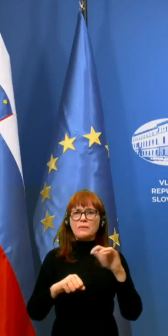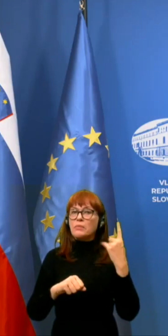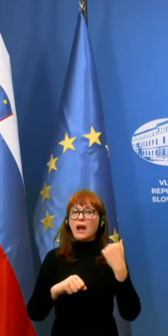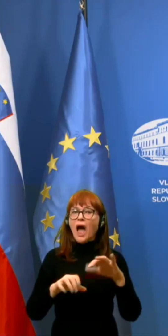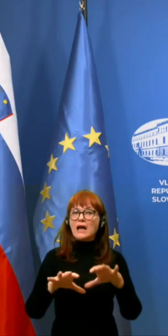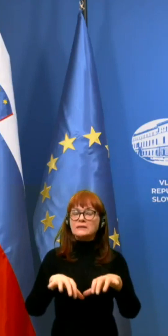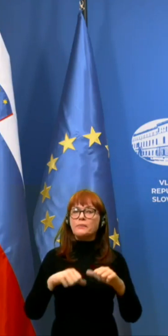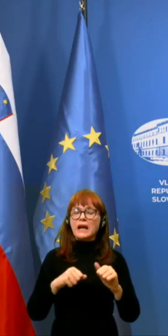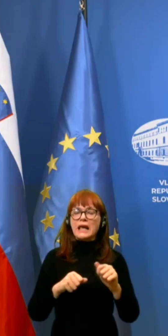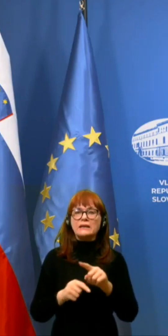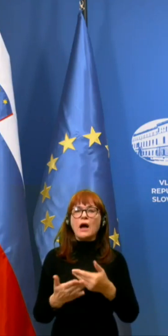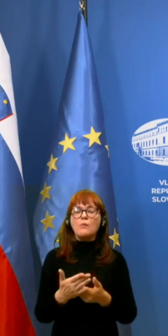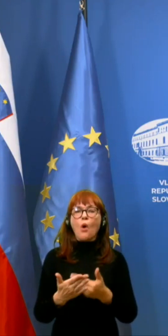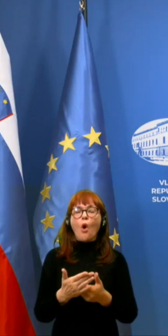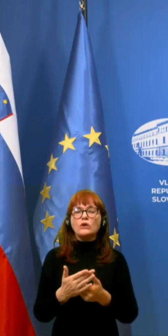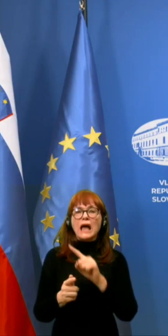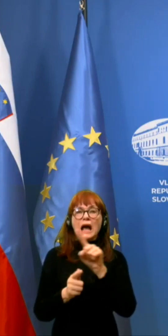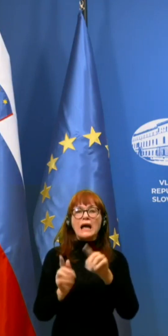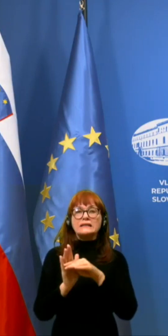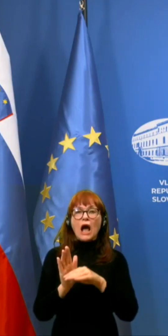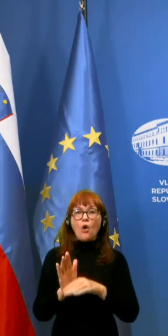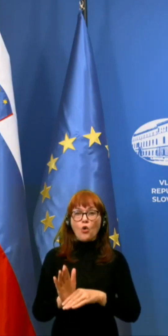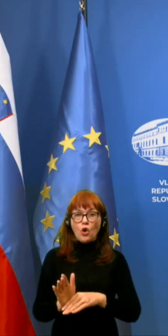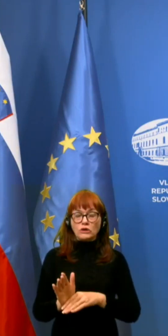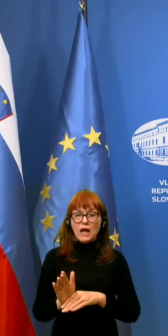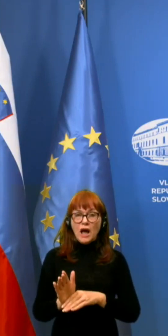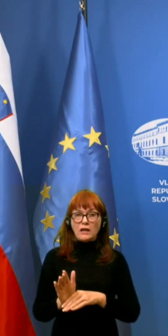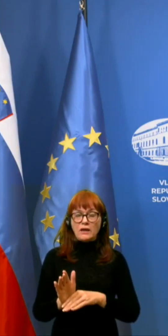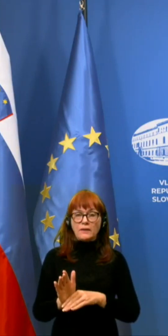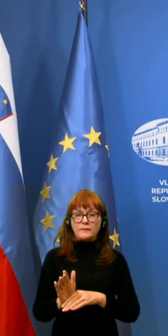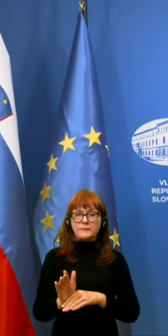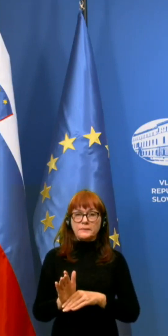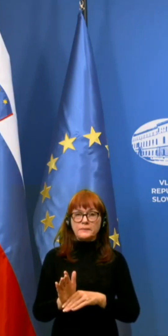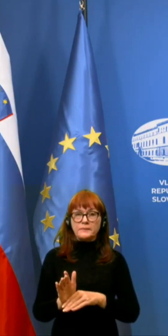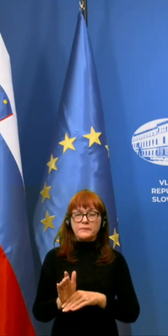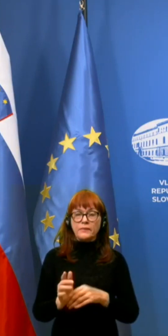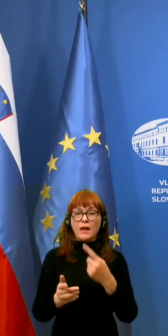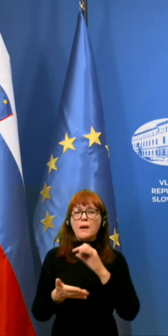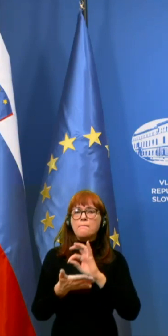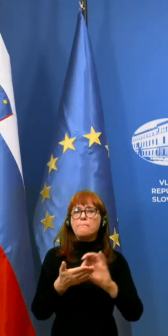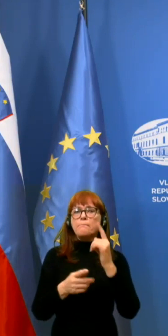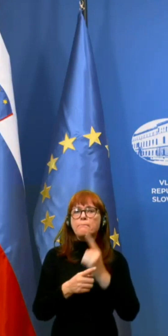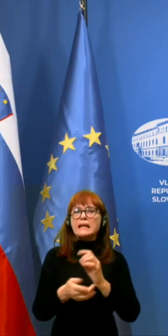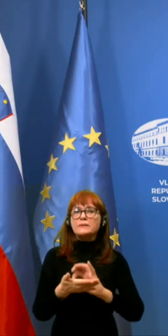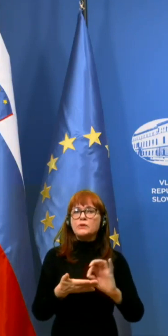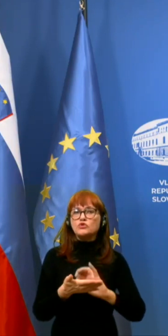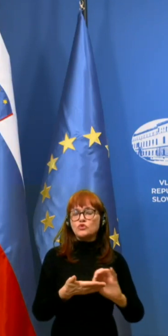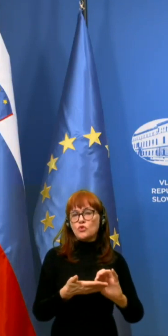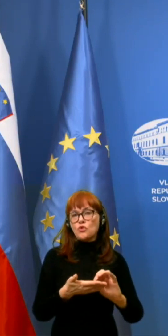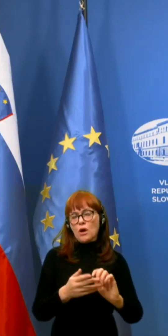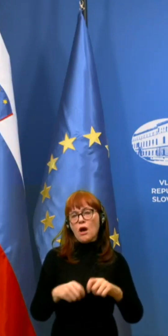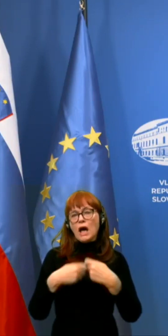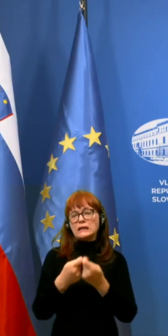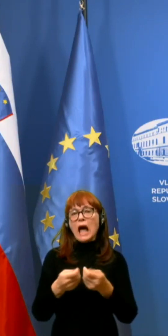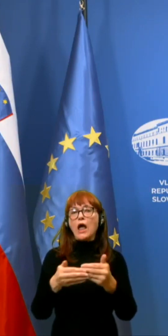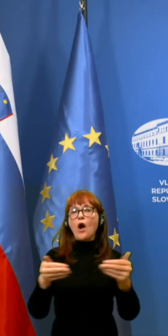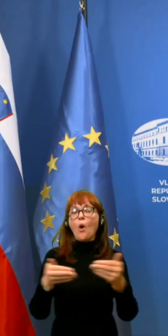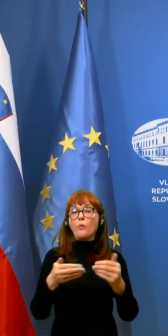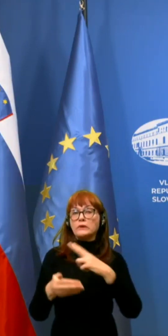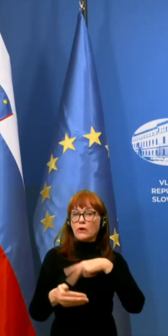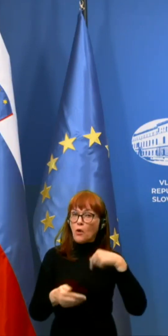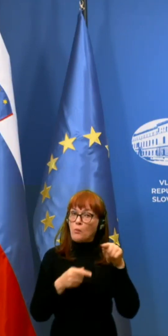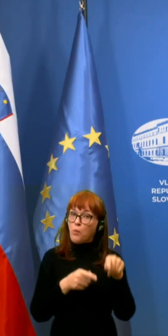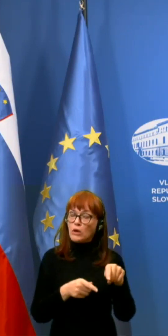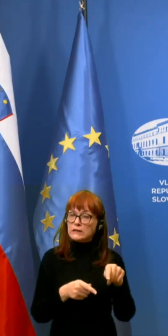sprejeta na podlagi zakonodaje, ki predpisuje oziroma daje omenjitve policiji